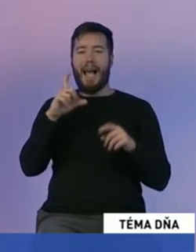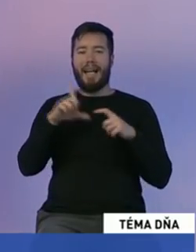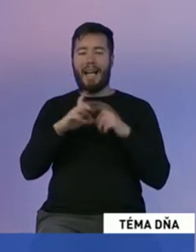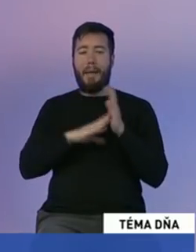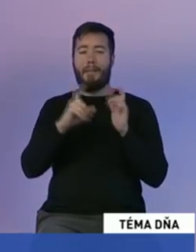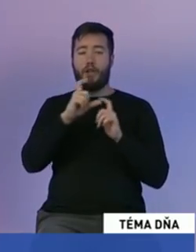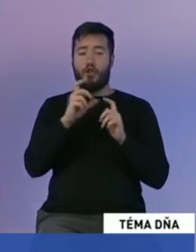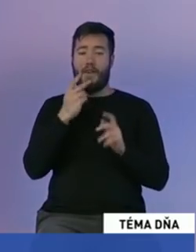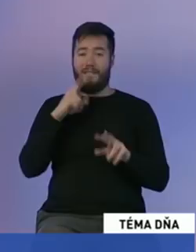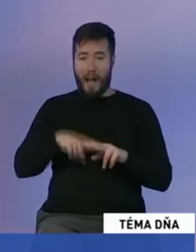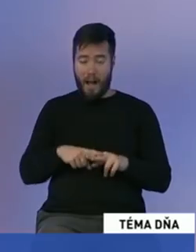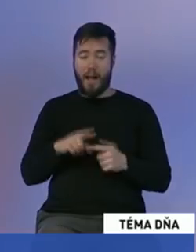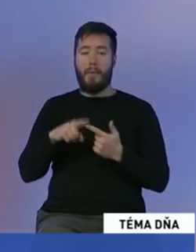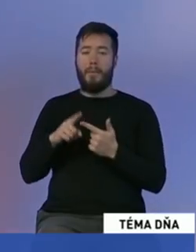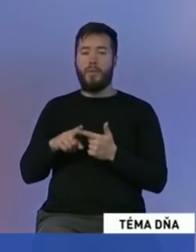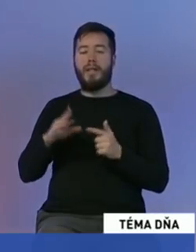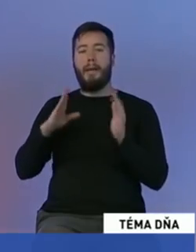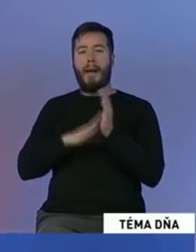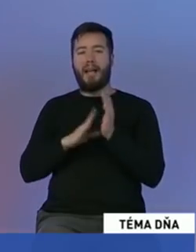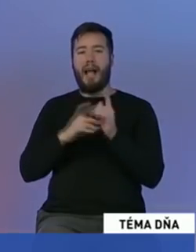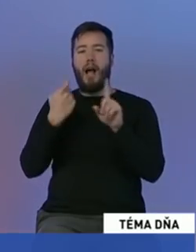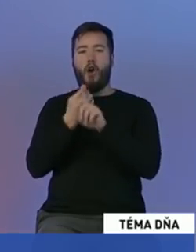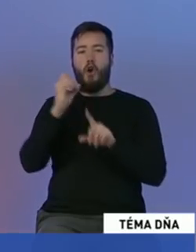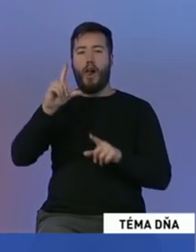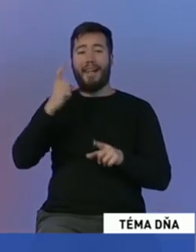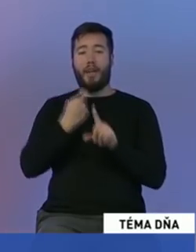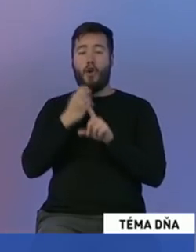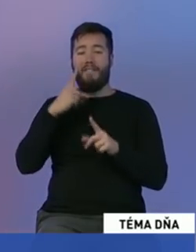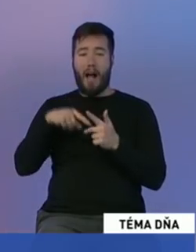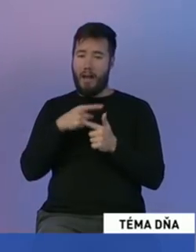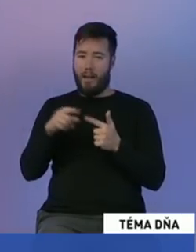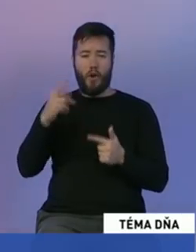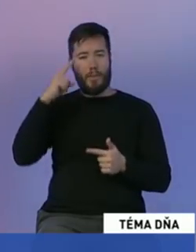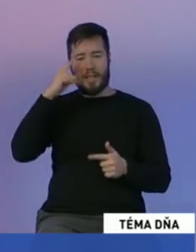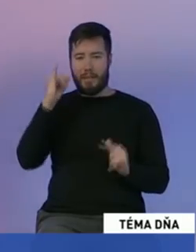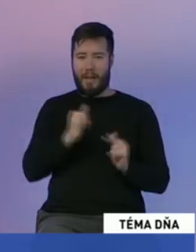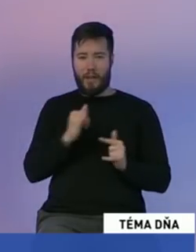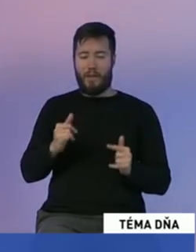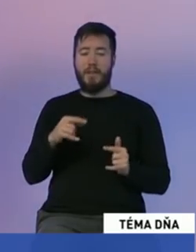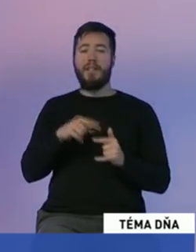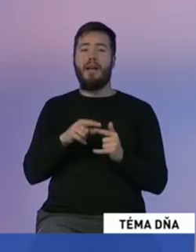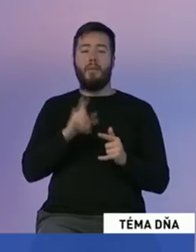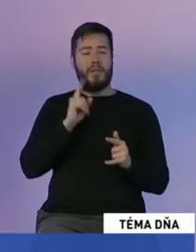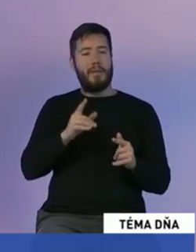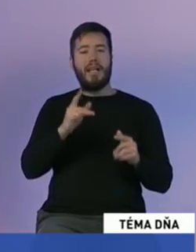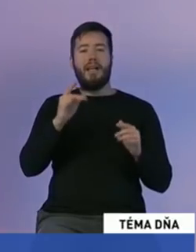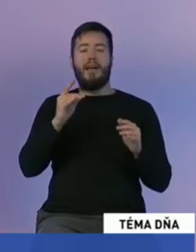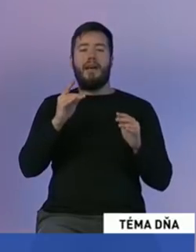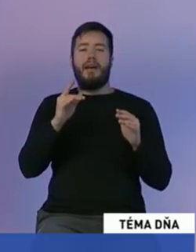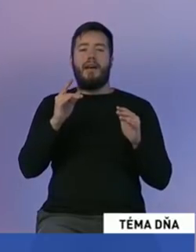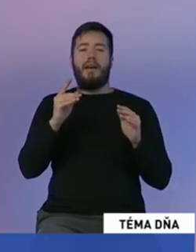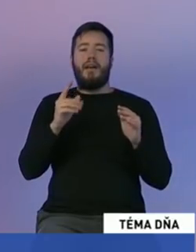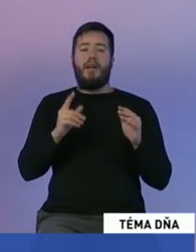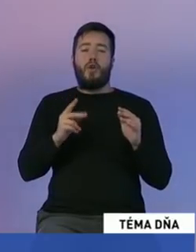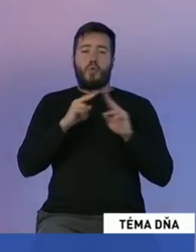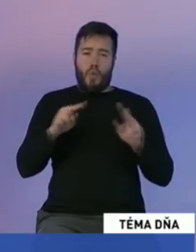Koliková. A hovoríme, že musí nastať reforma ústavného súdu. Potrebujeme transparentný výber šéfov prokuratúry.